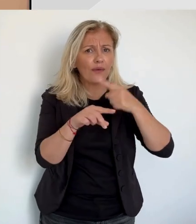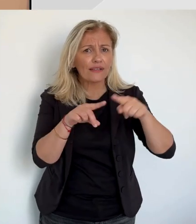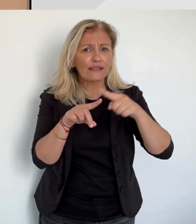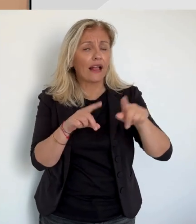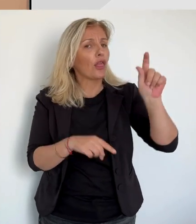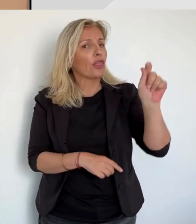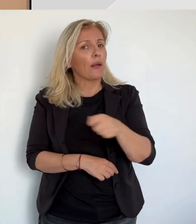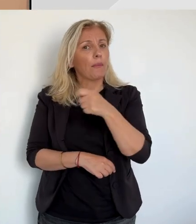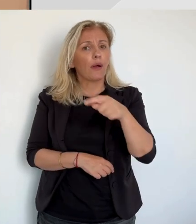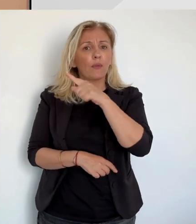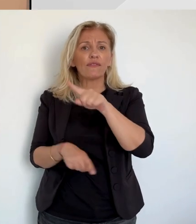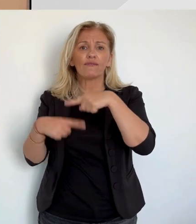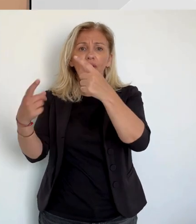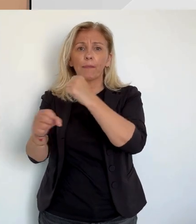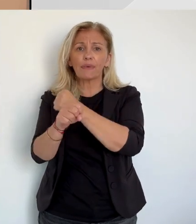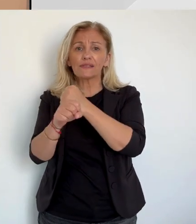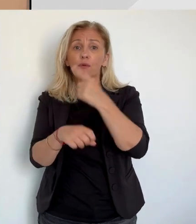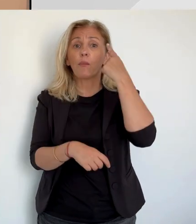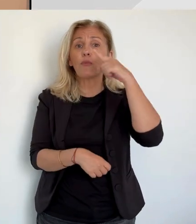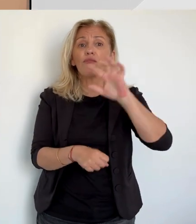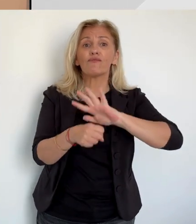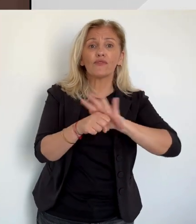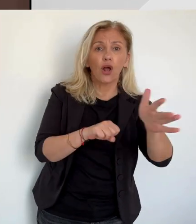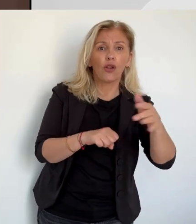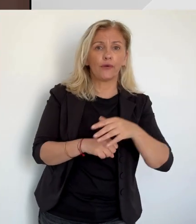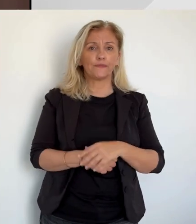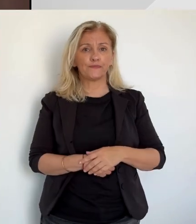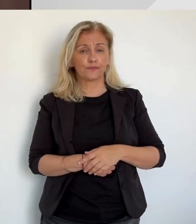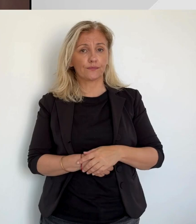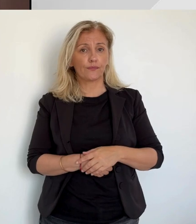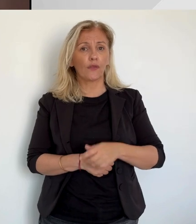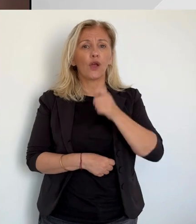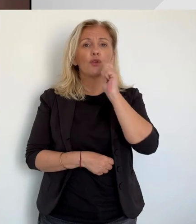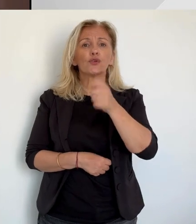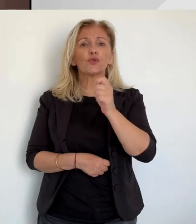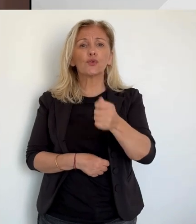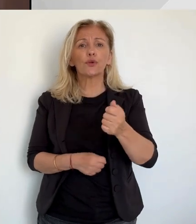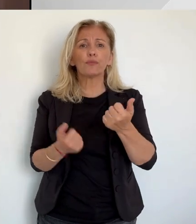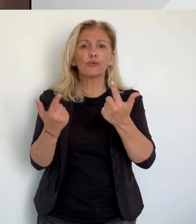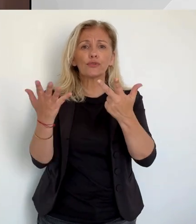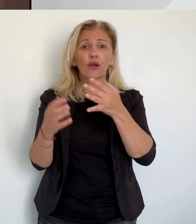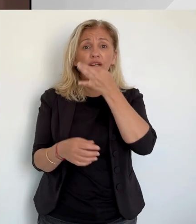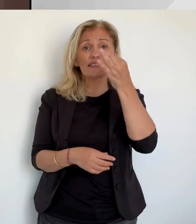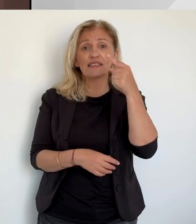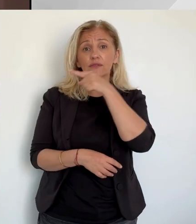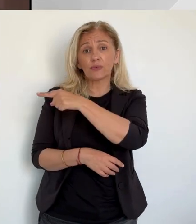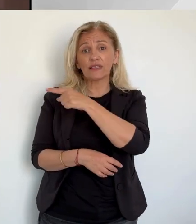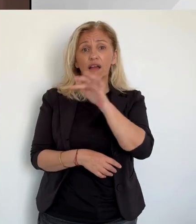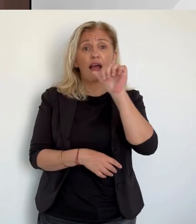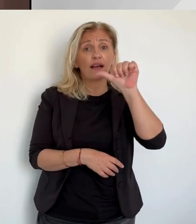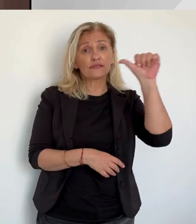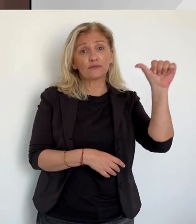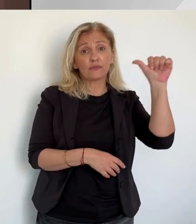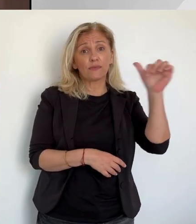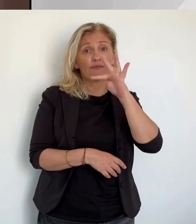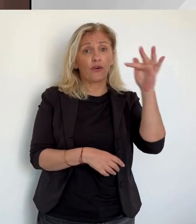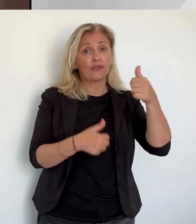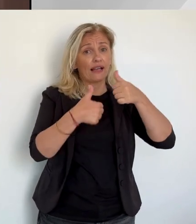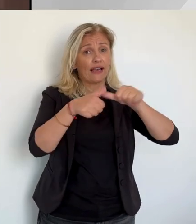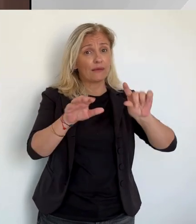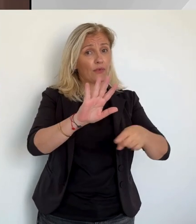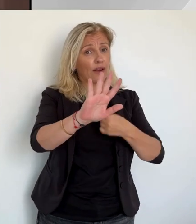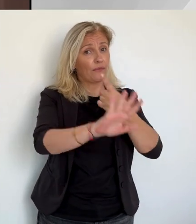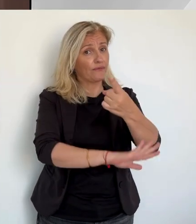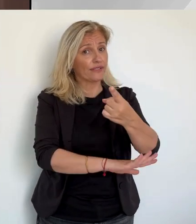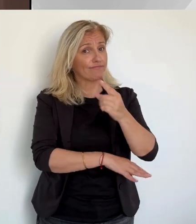ou non. Parce que nous estimons qu'il n ni viol ni tentative de viol. Si la défense n'a pas été suivie par la cour, il en va de même pour le ministère public.